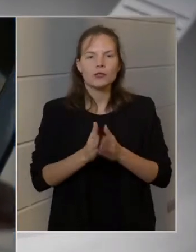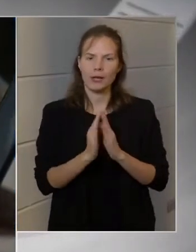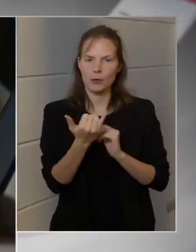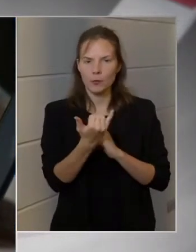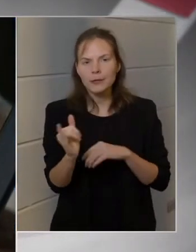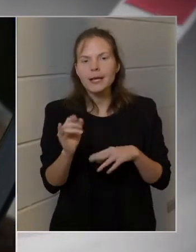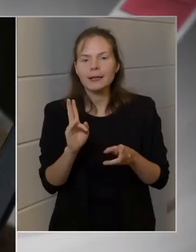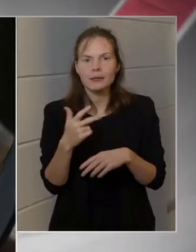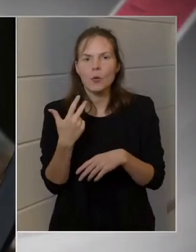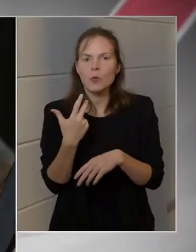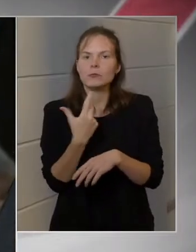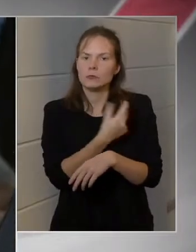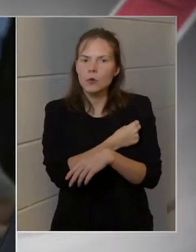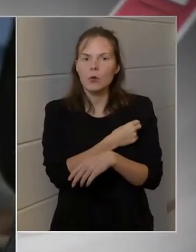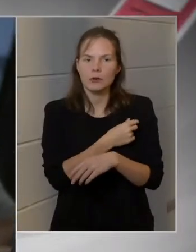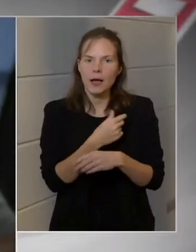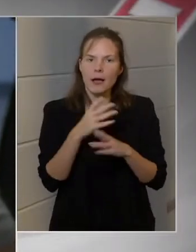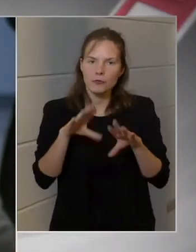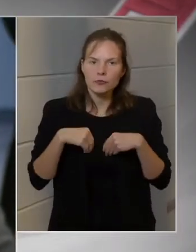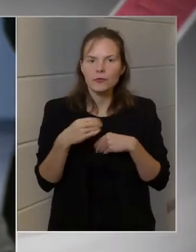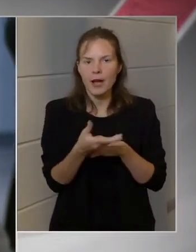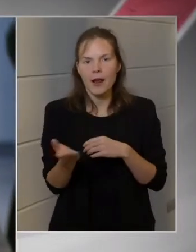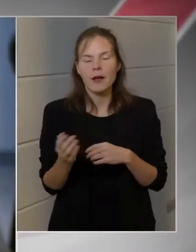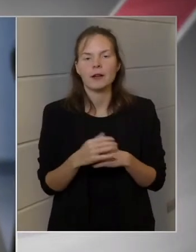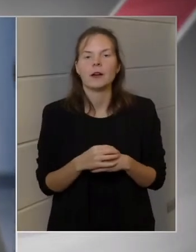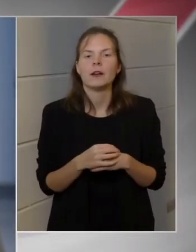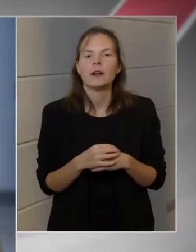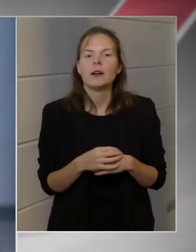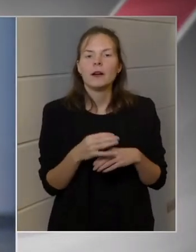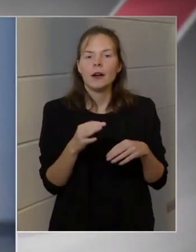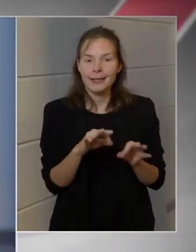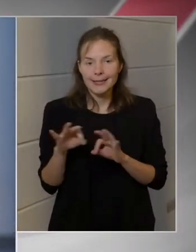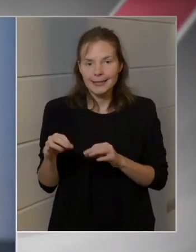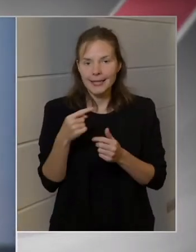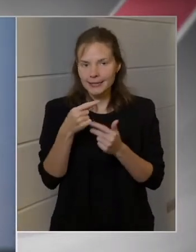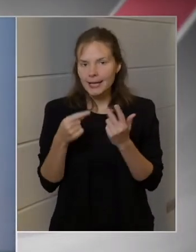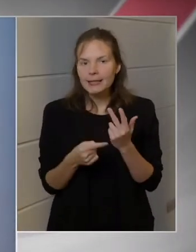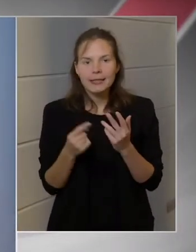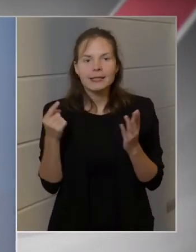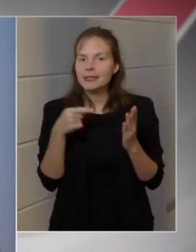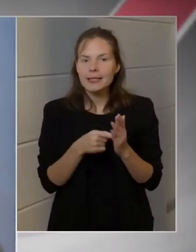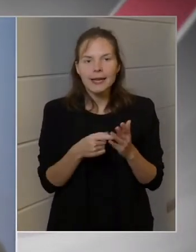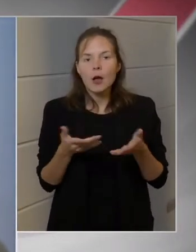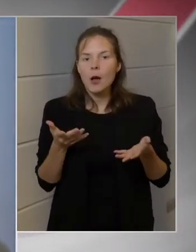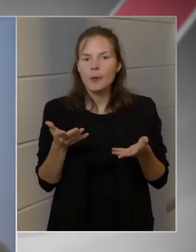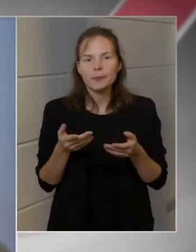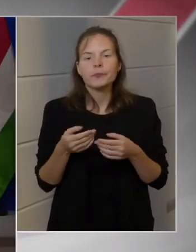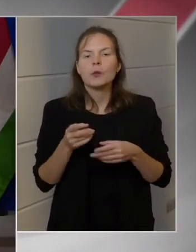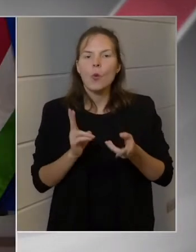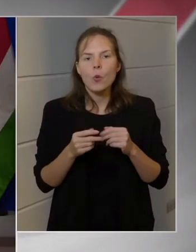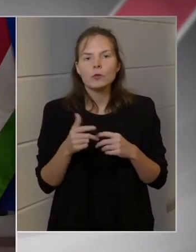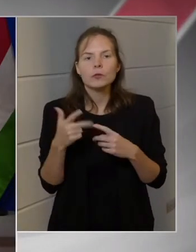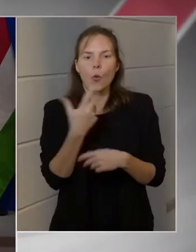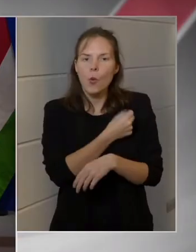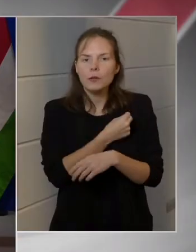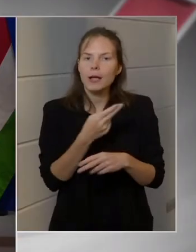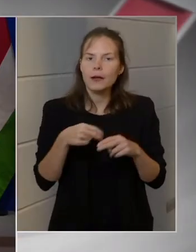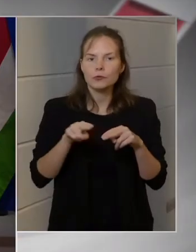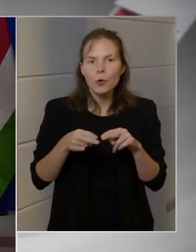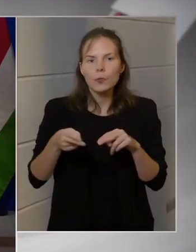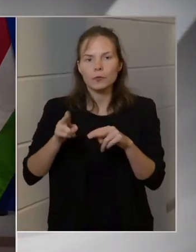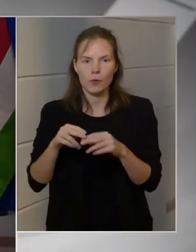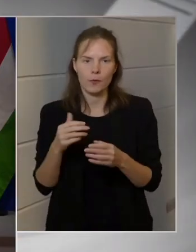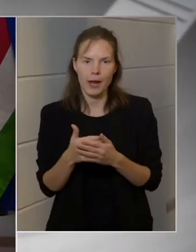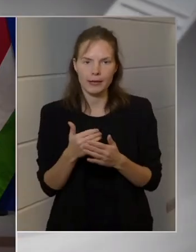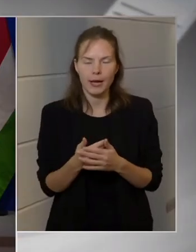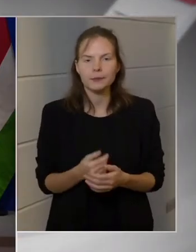mindenkit, hogy oltassa be magát. Ezek az intézkedések is azt célozzák elsősorban, hogy az oltások száma emelkedjen. Ha